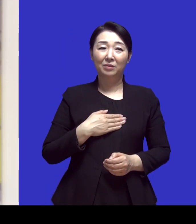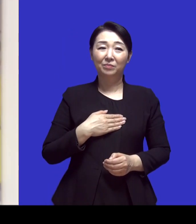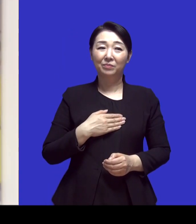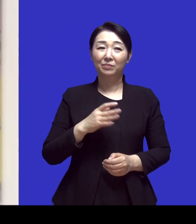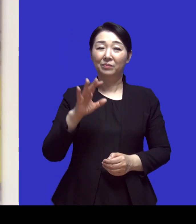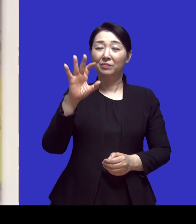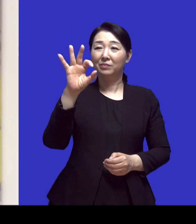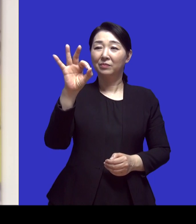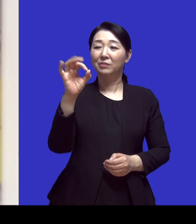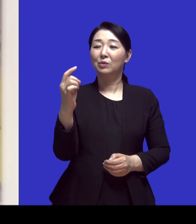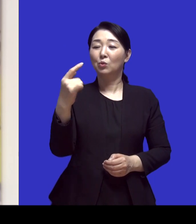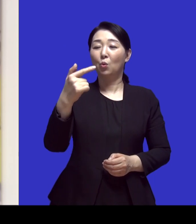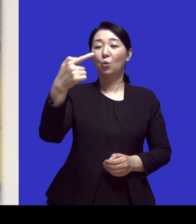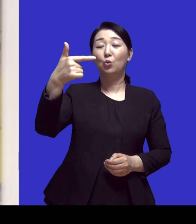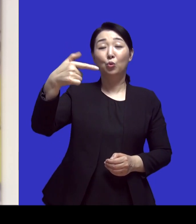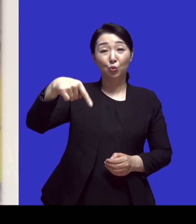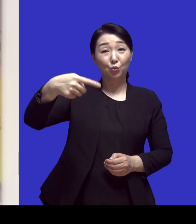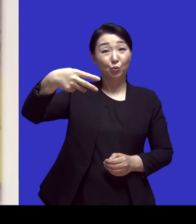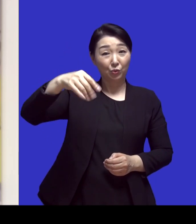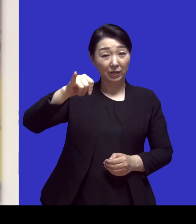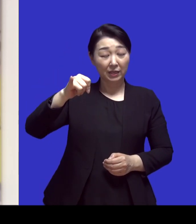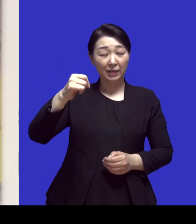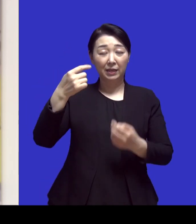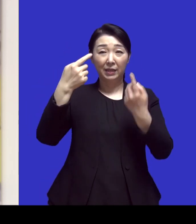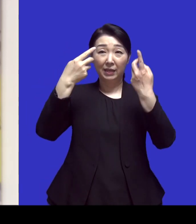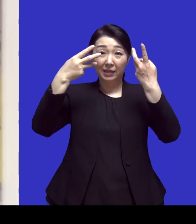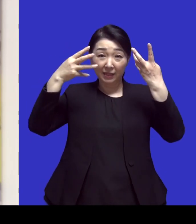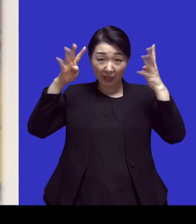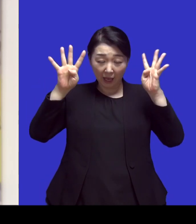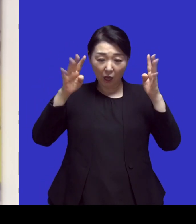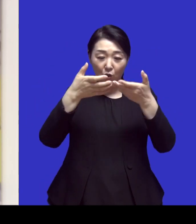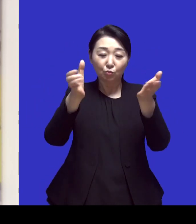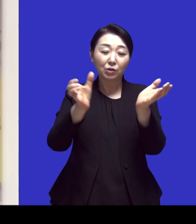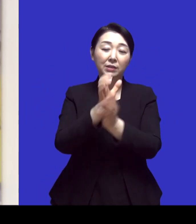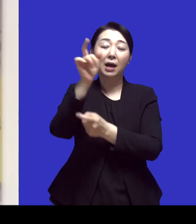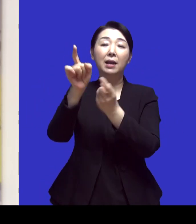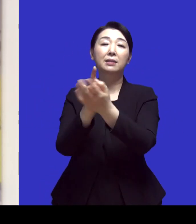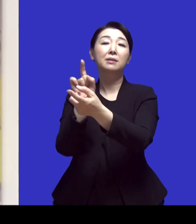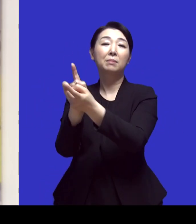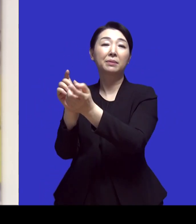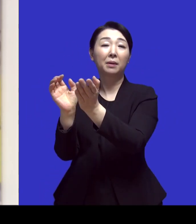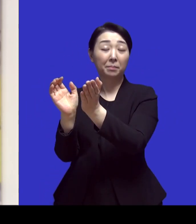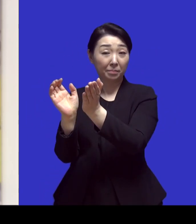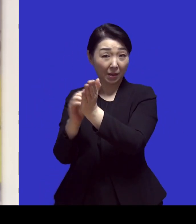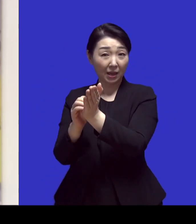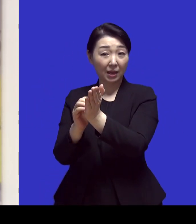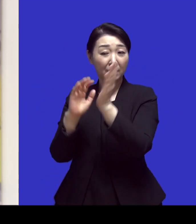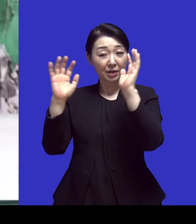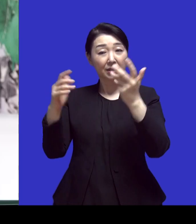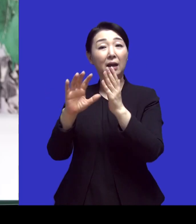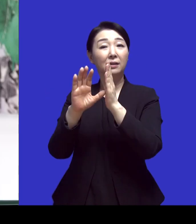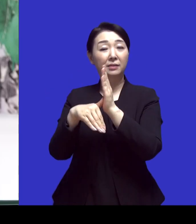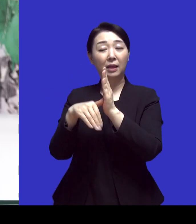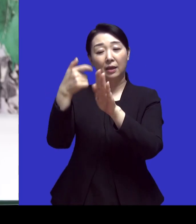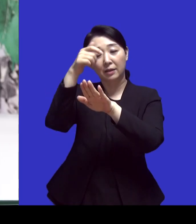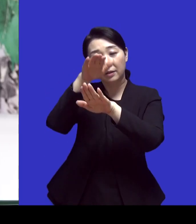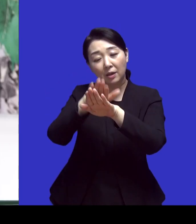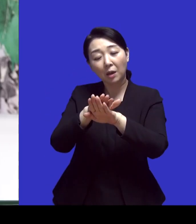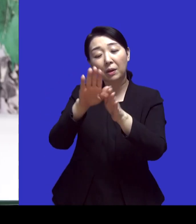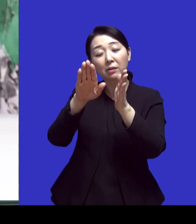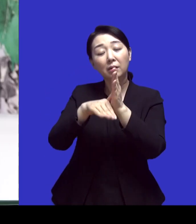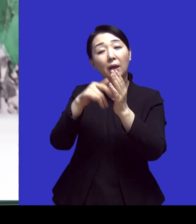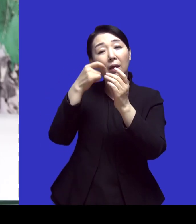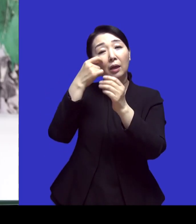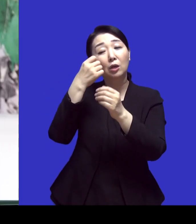하나님을 만났고요 네 대학교 1학년 가을이었죠 지금도 생생한데 이제 예배 중에 네 제일 신기했던